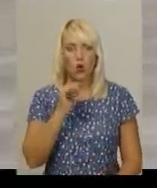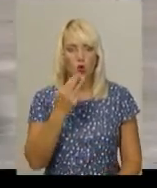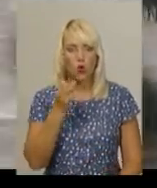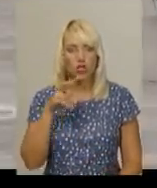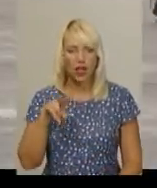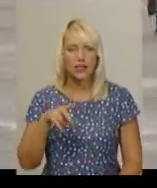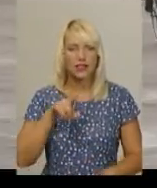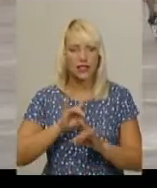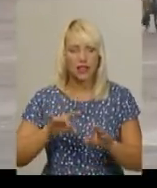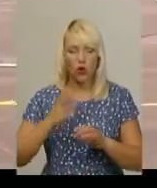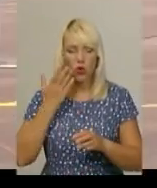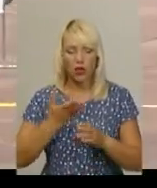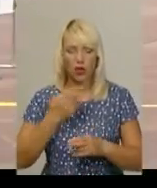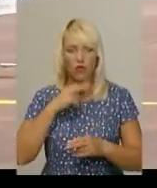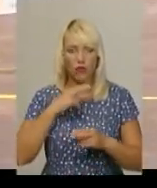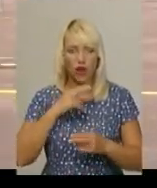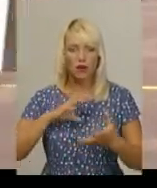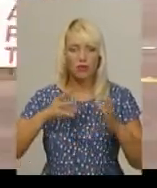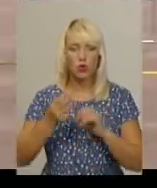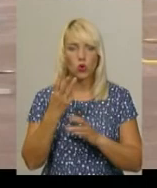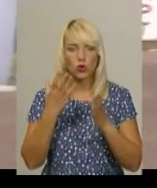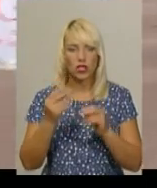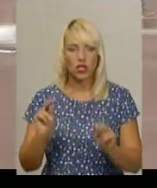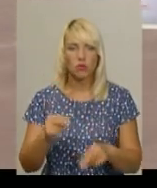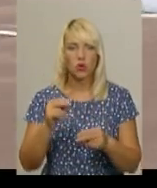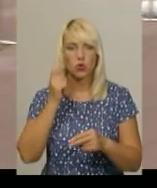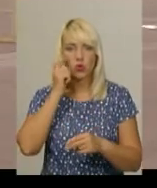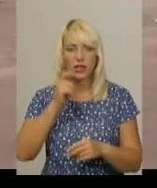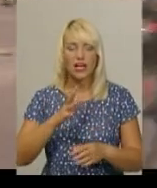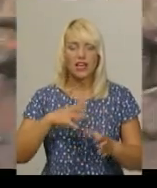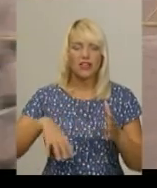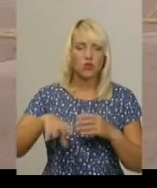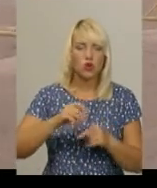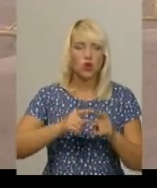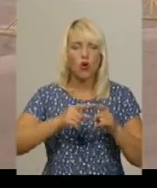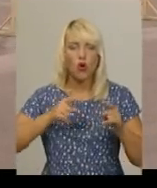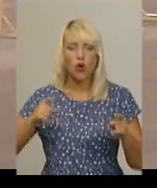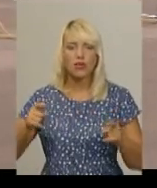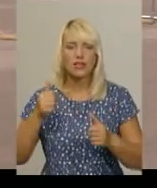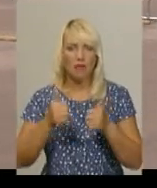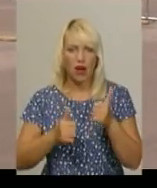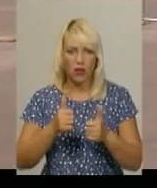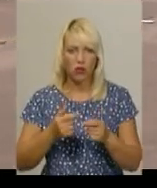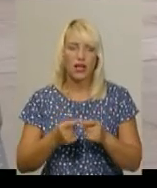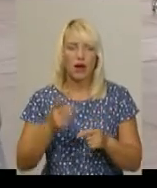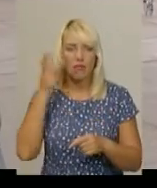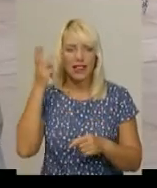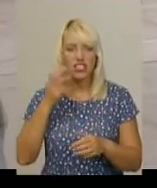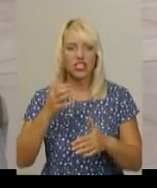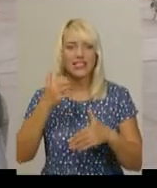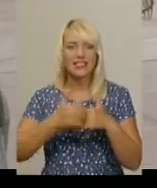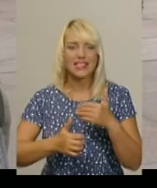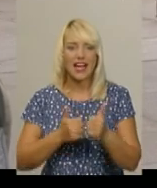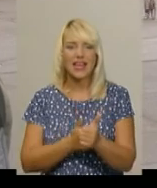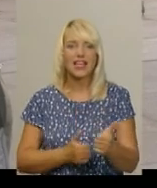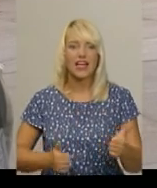коли взяти до уваги підсумки трьох днів чемпіонату України та всього змагального сезону 2018, то Хмельниччина серед лідерів. Хмельницький